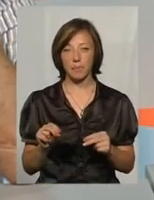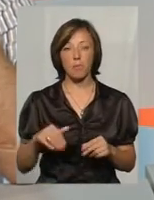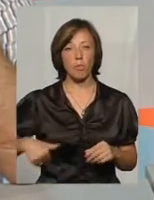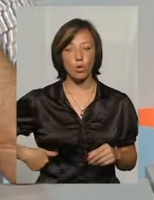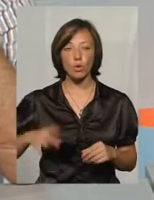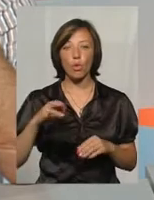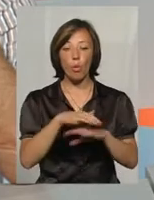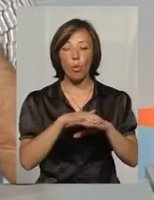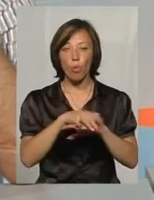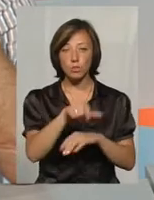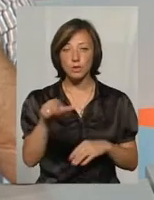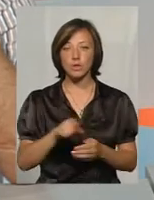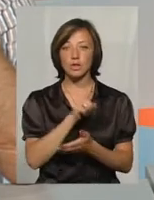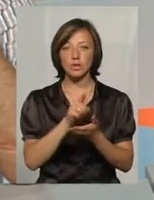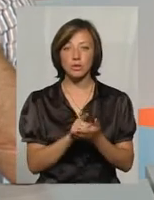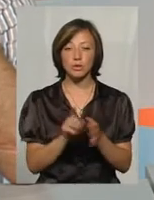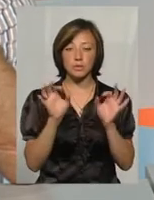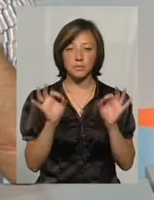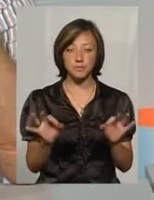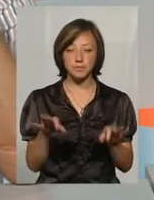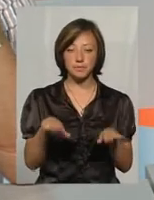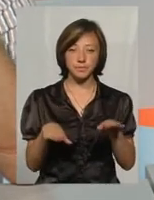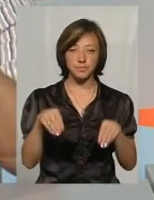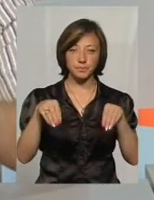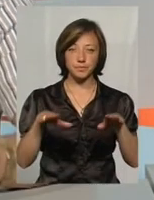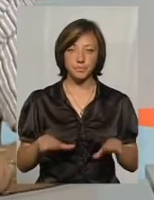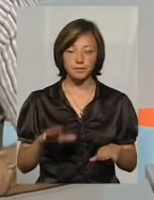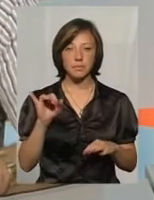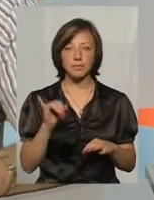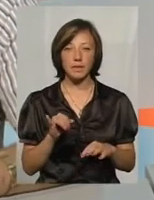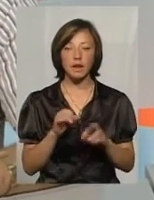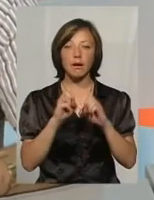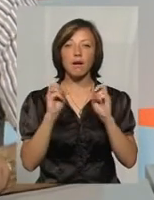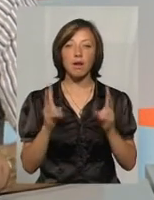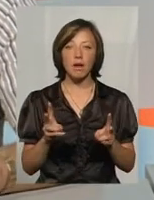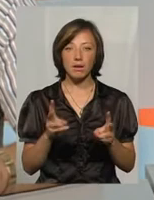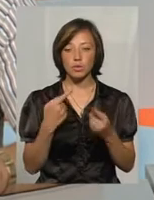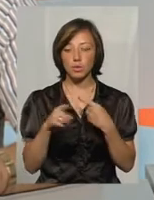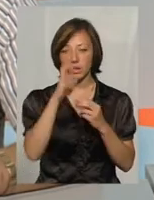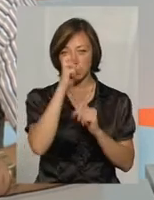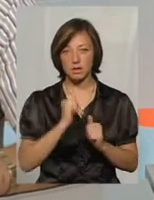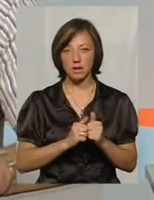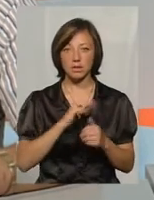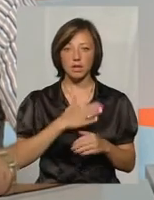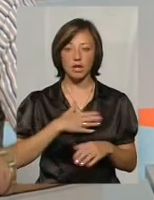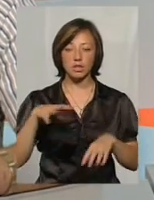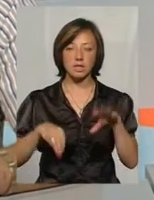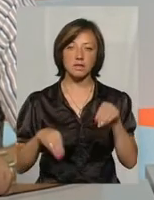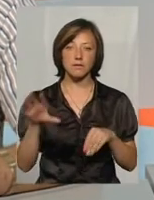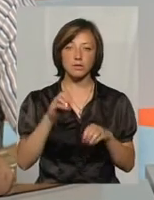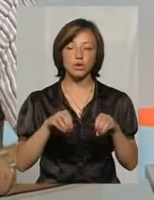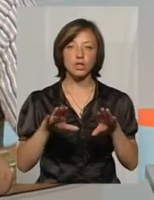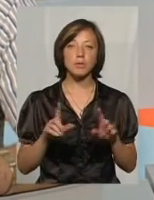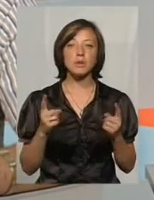не мене, обіщество должно дуже взвішено все це решити і следувати, як в іншій країні. Наші всі ці ці це все